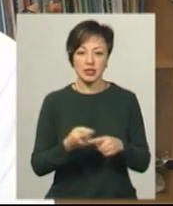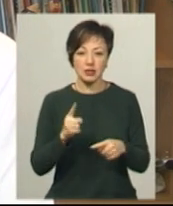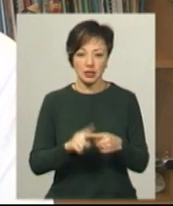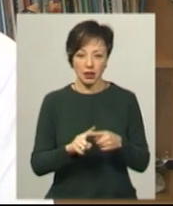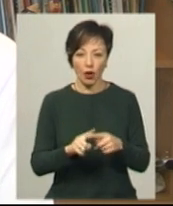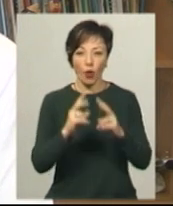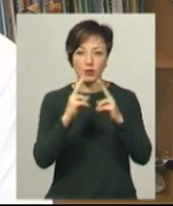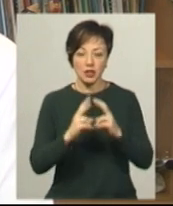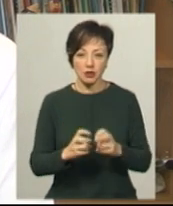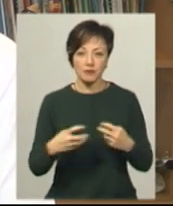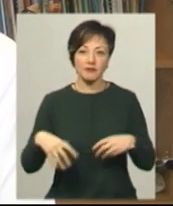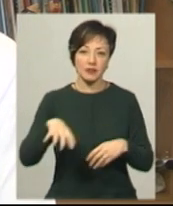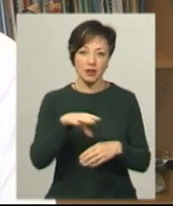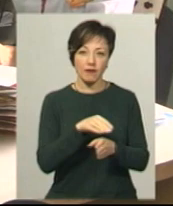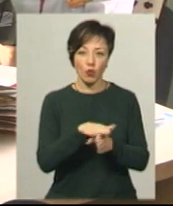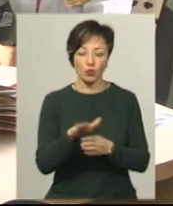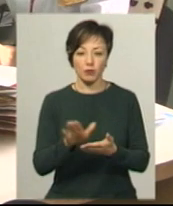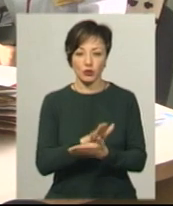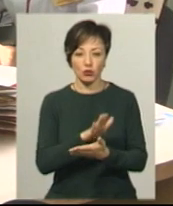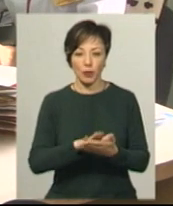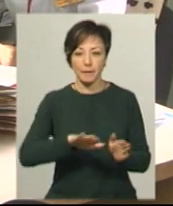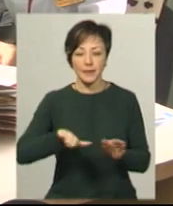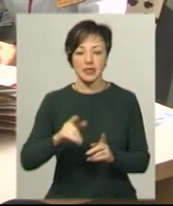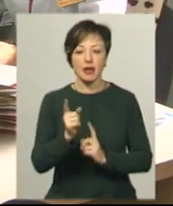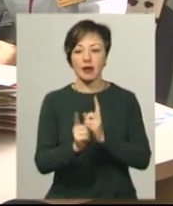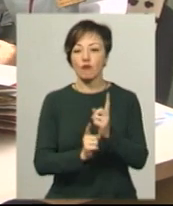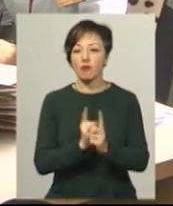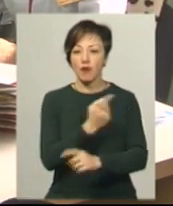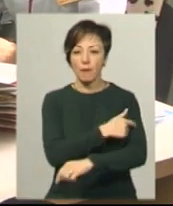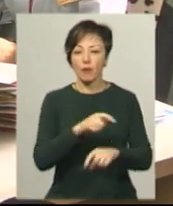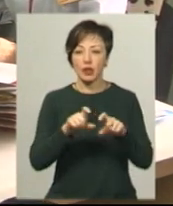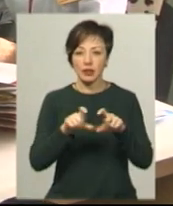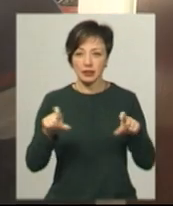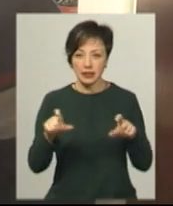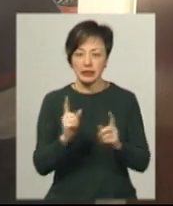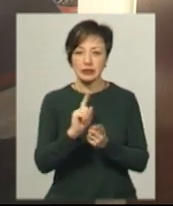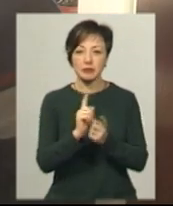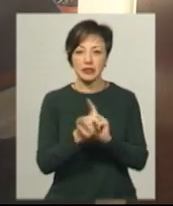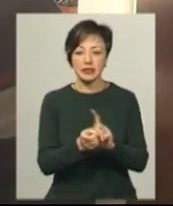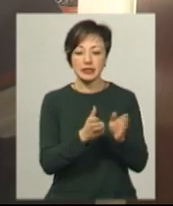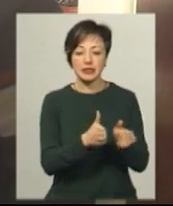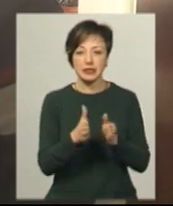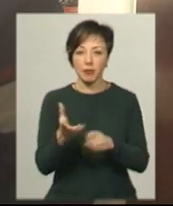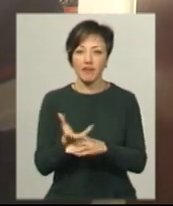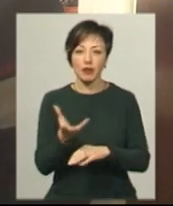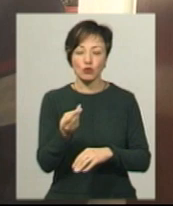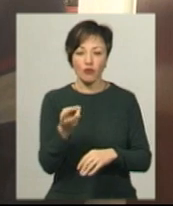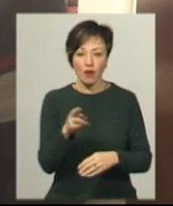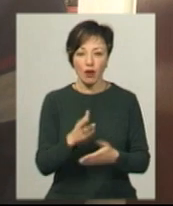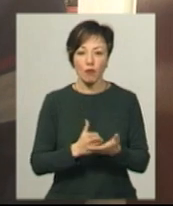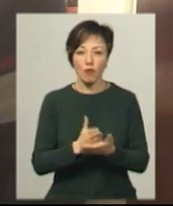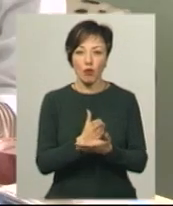обстежень ми все виконуємо безкоштовно. Після реформування поліклінік у медичних закладів зміниться система фінансування. Послуги